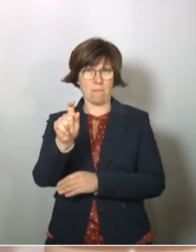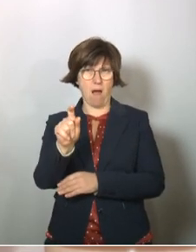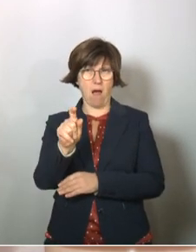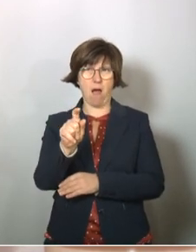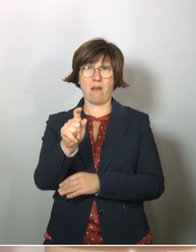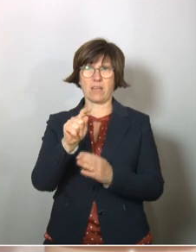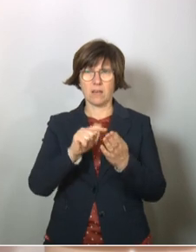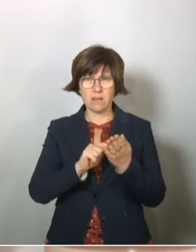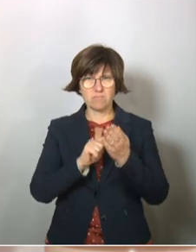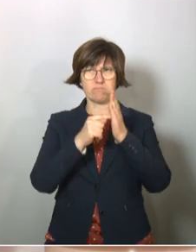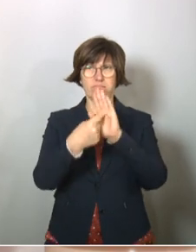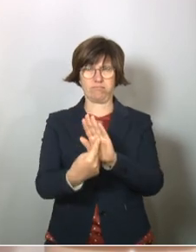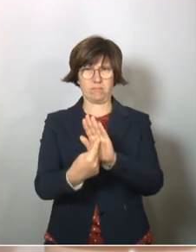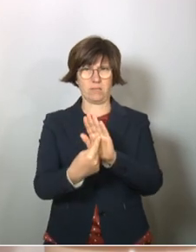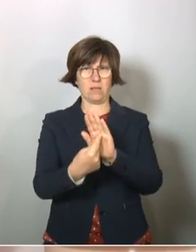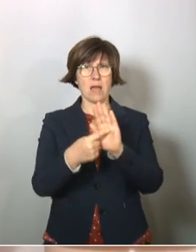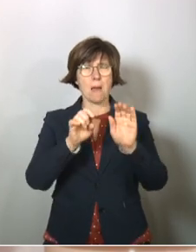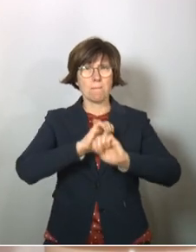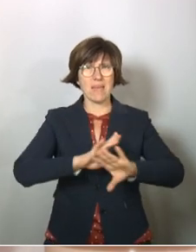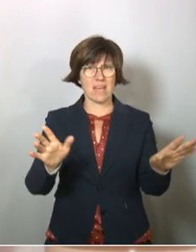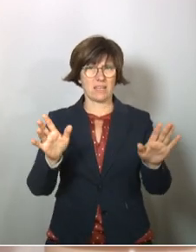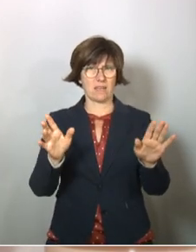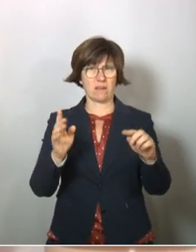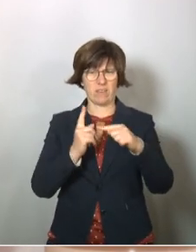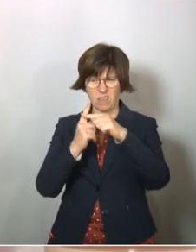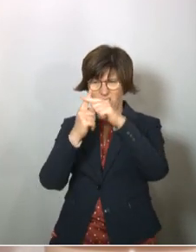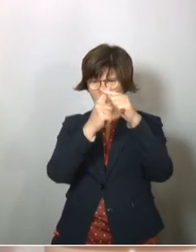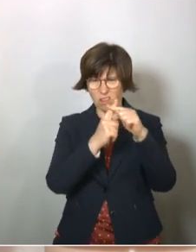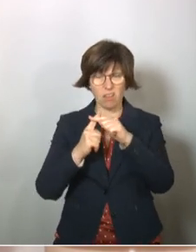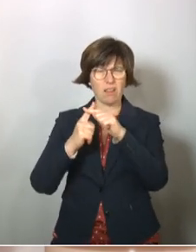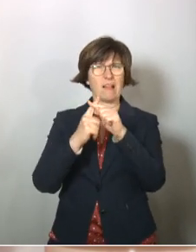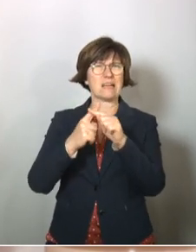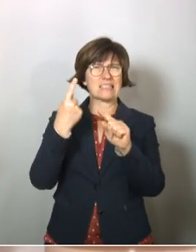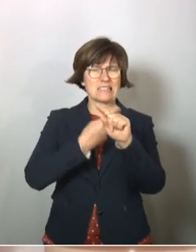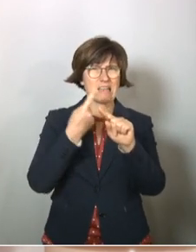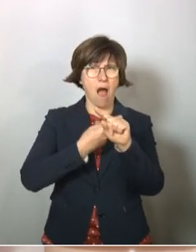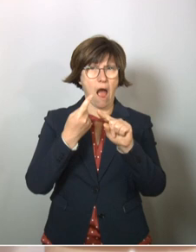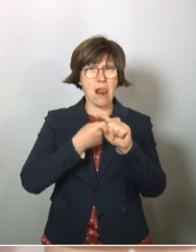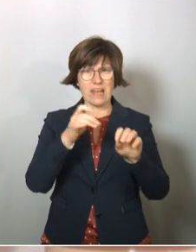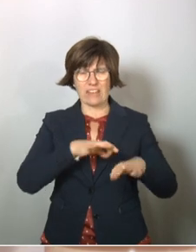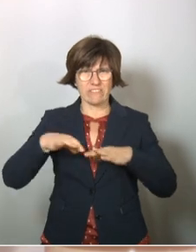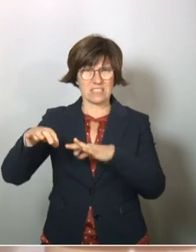so darzustellen, haben die Medien sich darauf verlegt, die bekannte Zahl der Infizierten immer